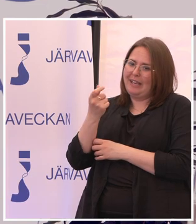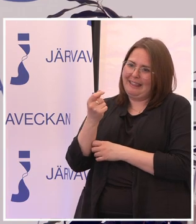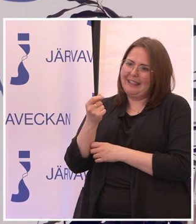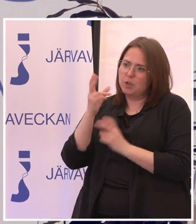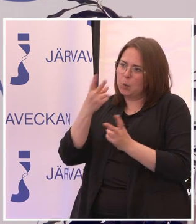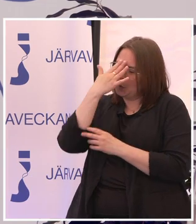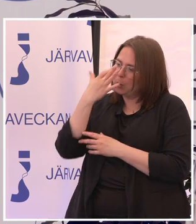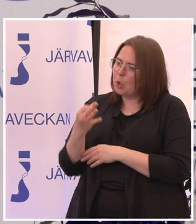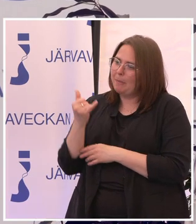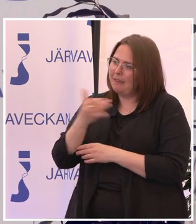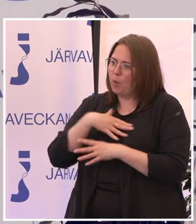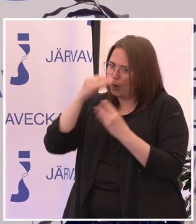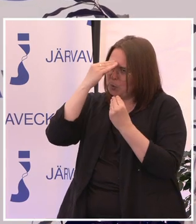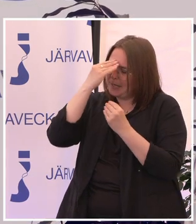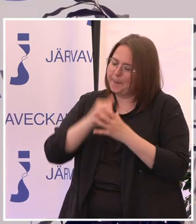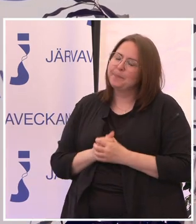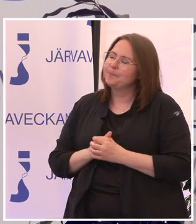kunskap i våra kurser.